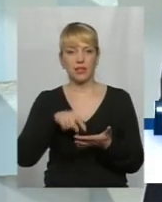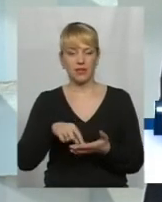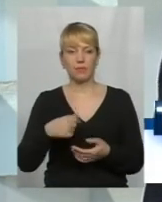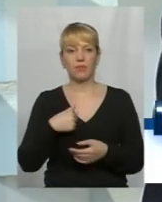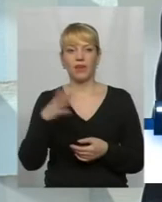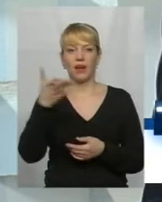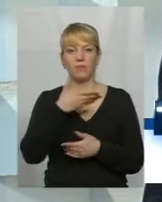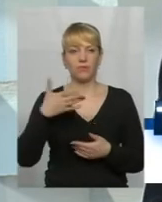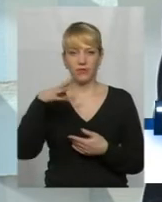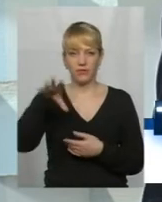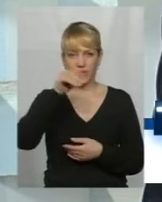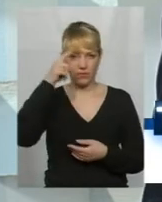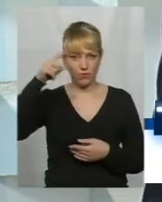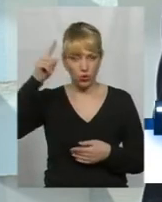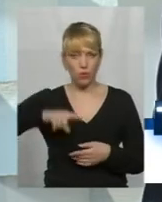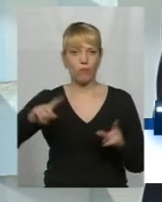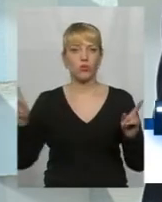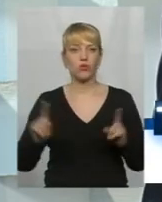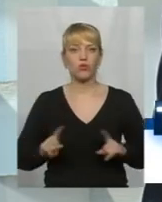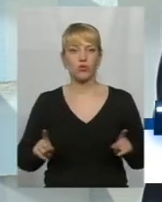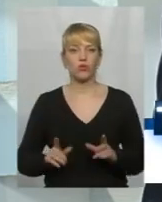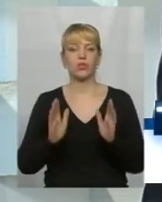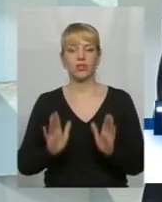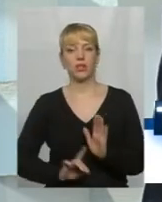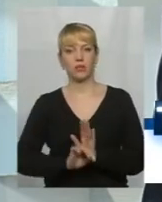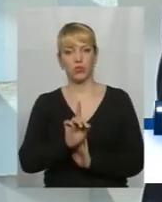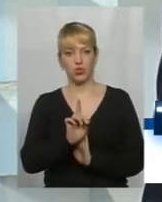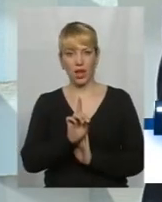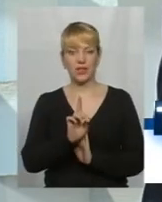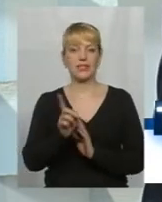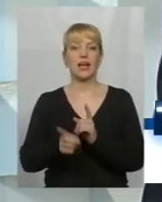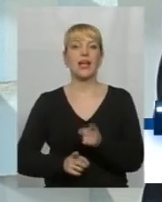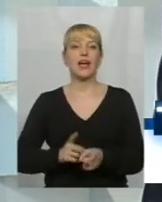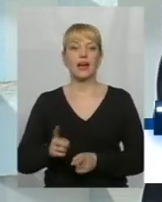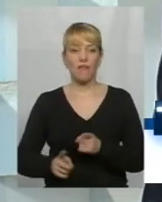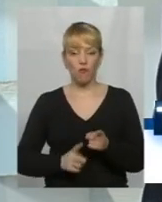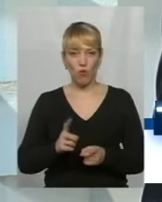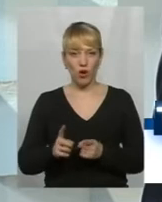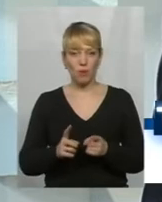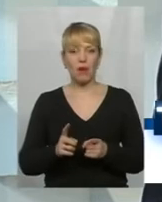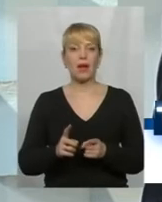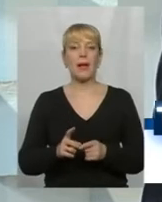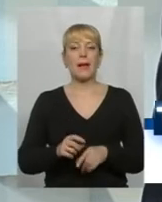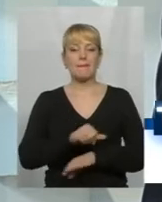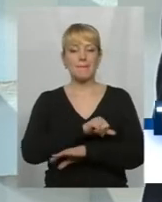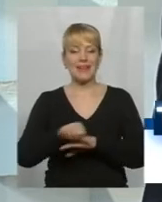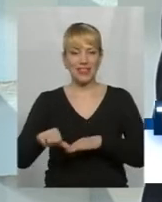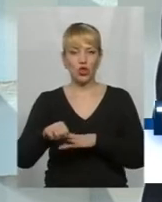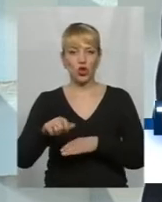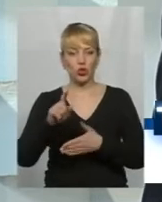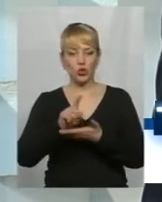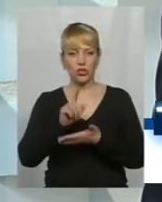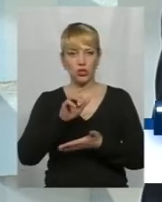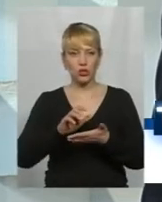нам всім відомо, що тільки почалася реформа митної служби, тільки почався